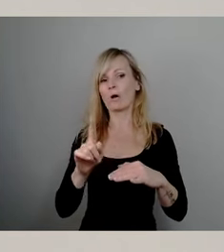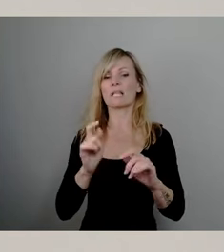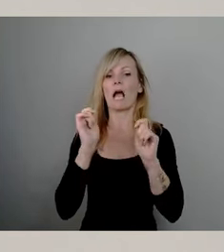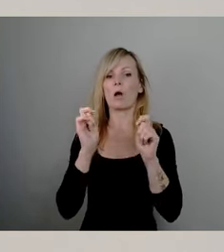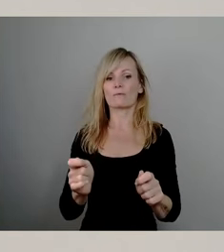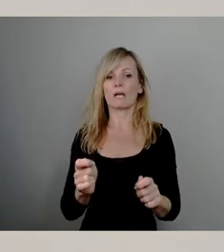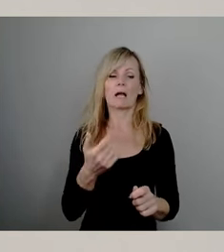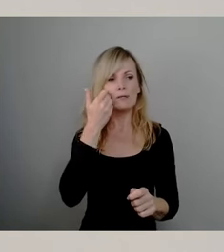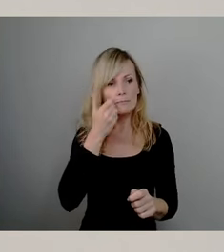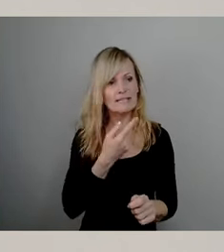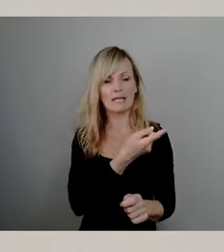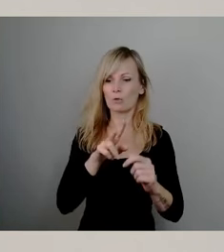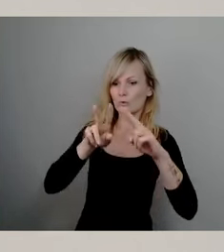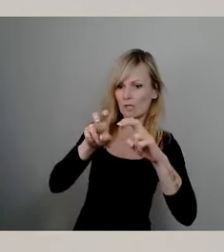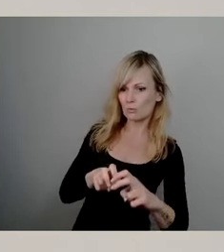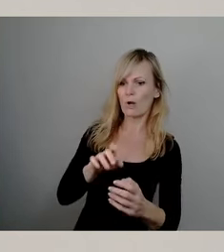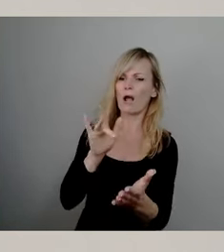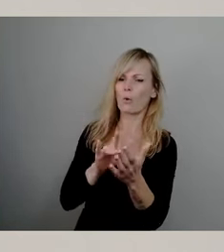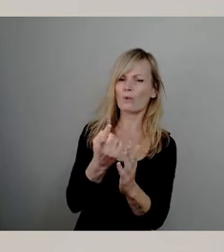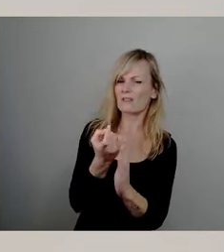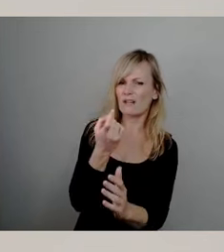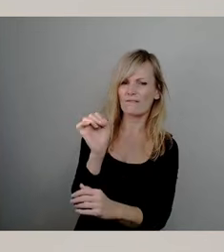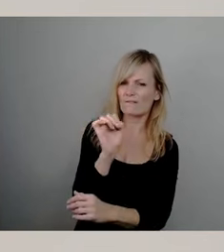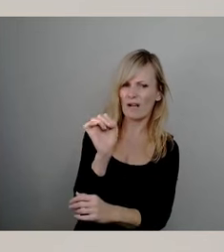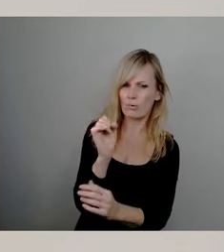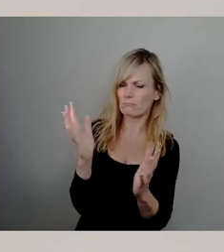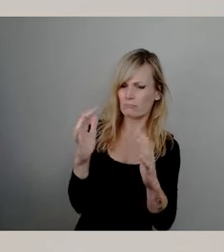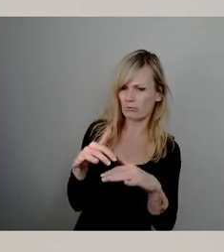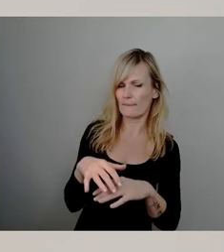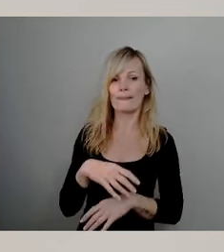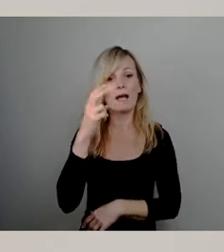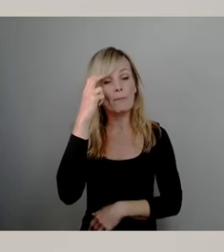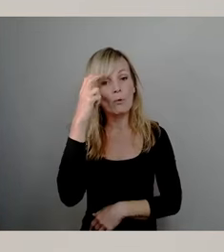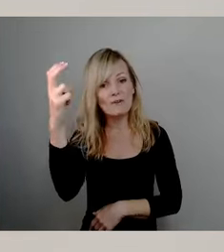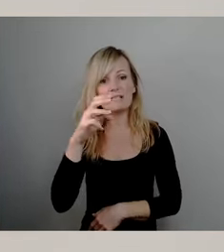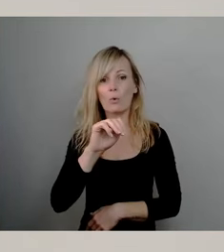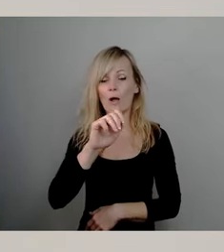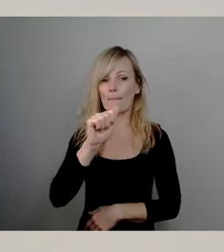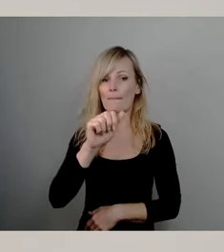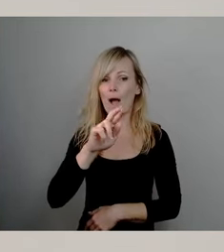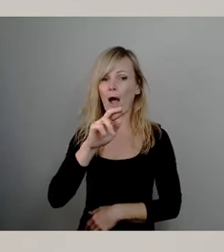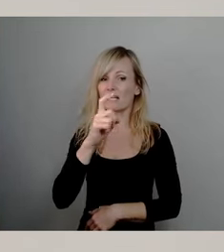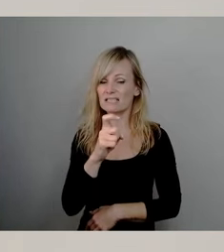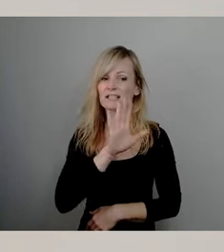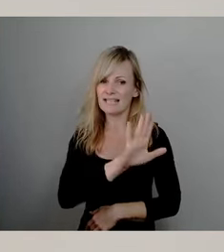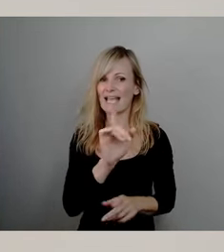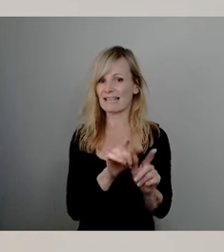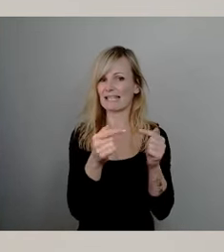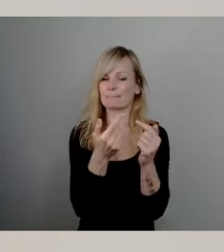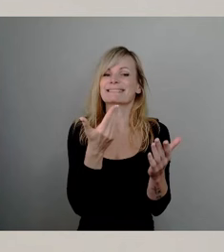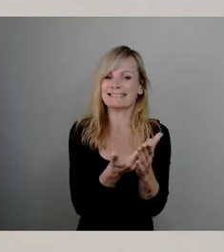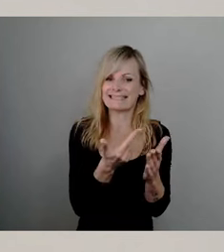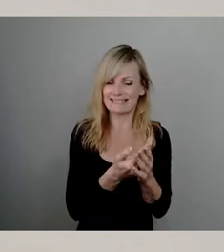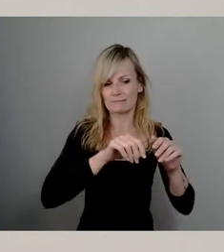haben. Das Team von Professor Marx untersucht genau das. Dazu werden zum Beispiel in dieser Woche auch